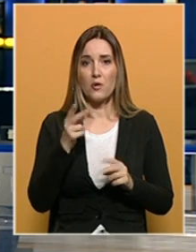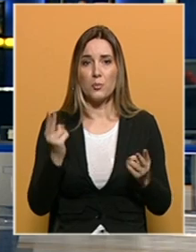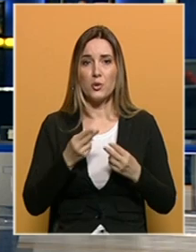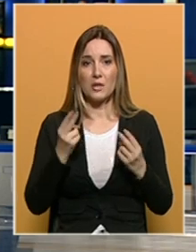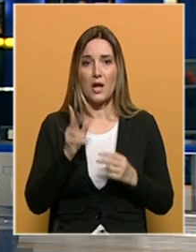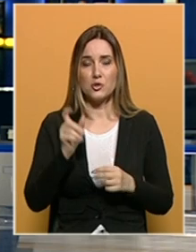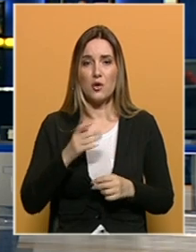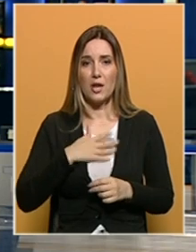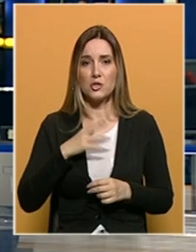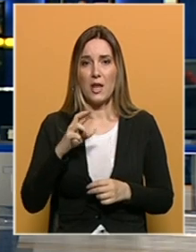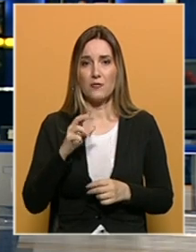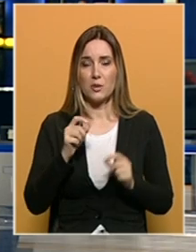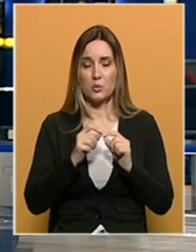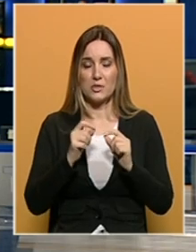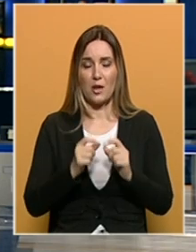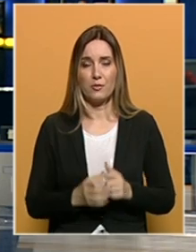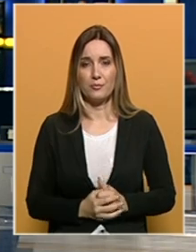potražio je naš Elvir Bucalo.